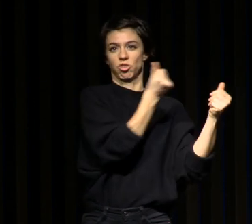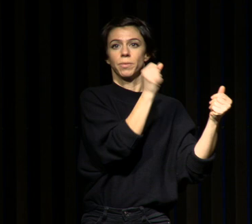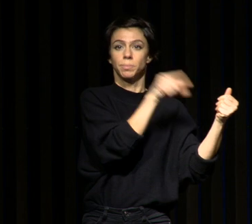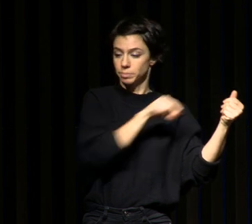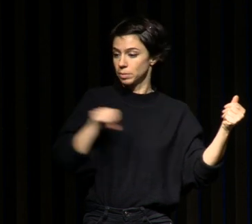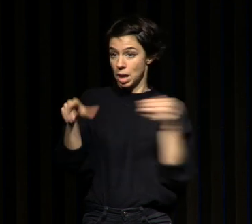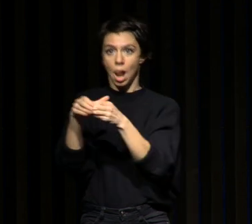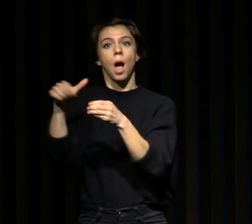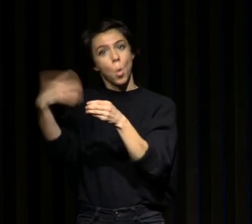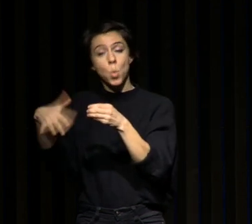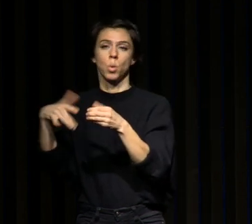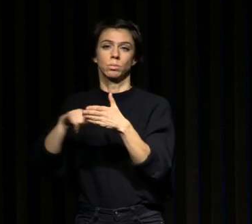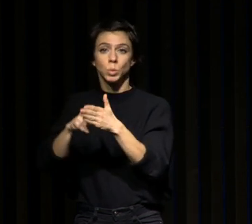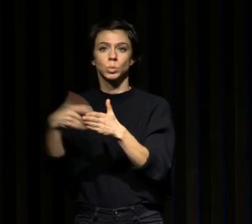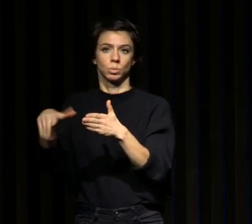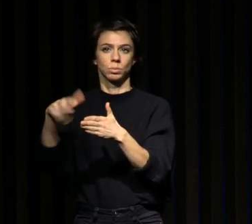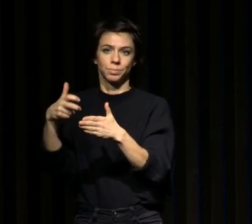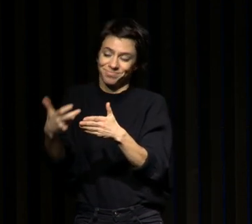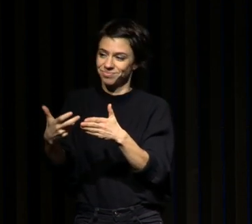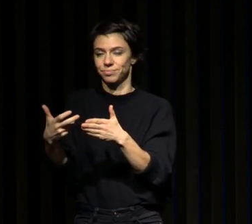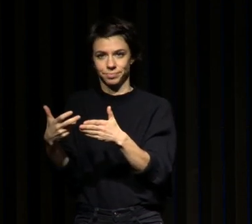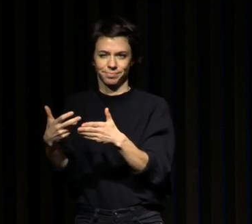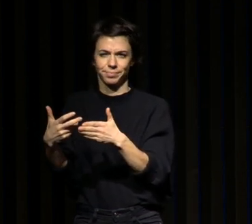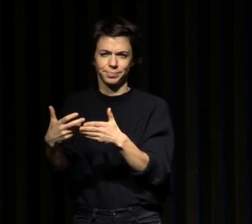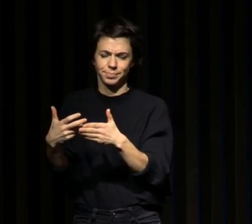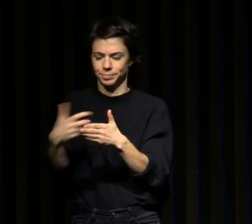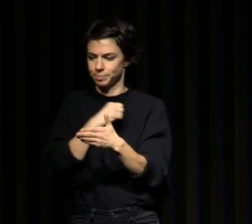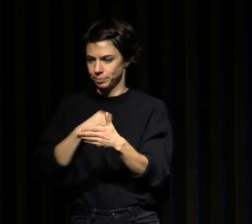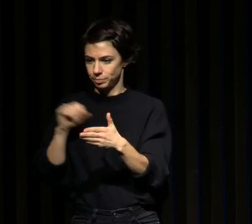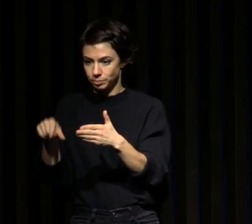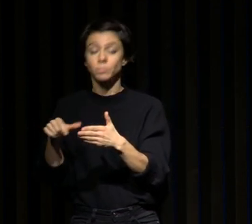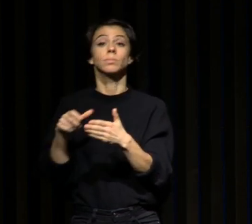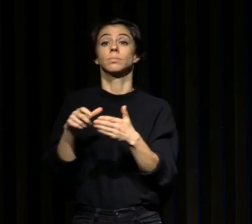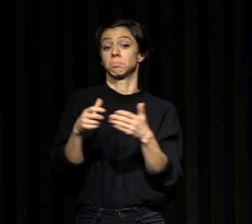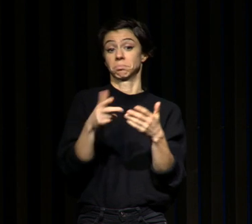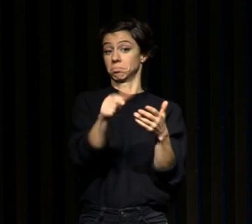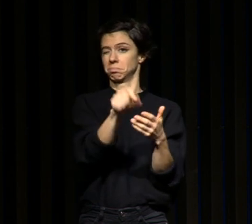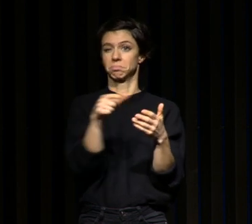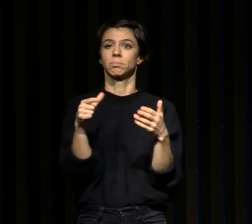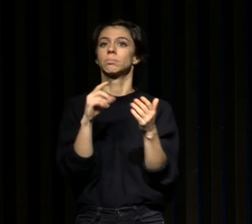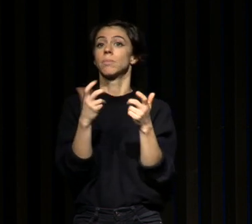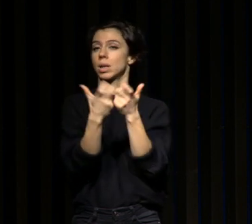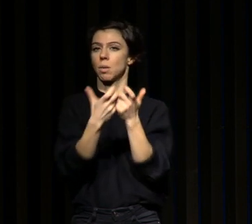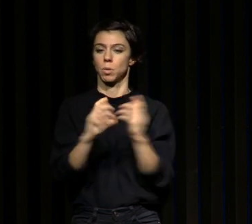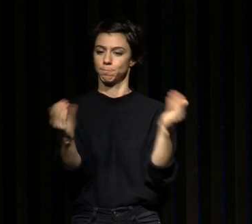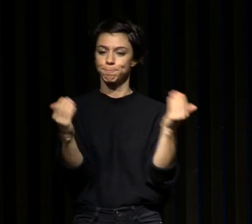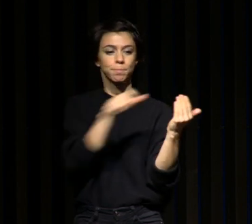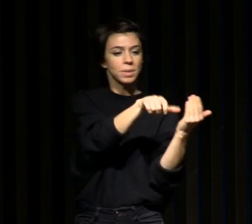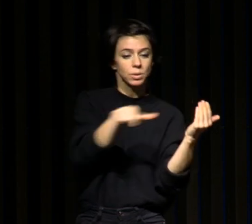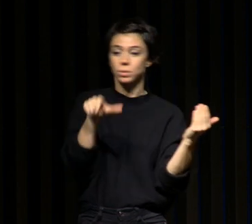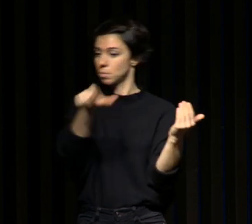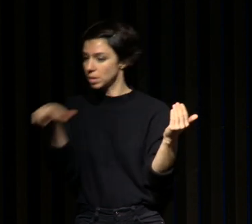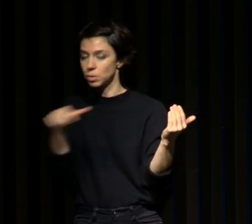également et en particulier par exemple ça c'est un exemple où on a comparé des patients qui ont une insomnie objective et des sujets contrôl